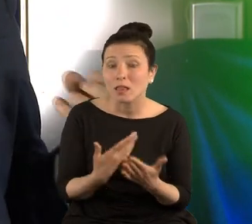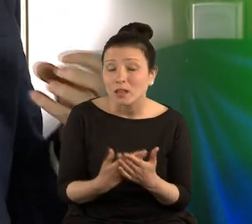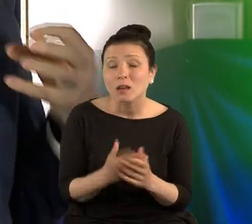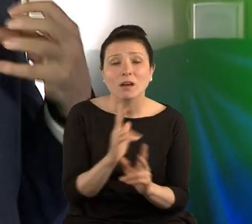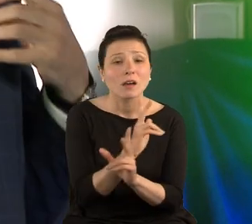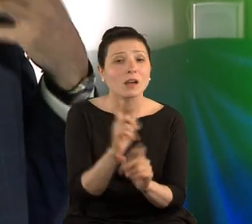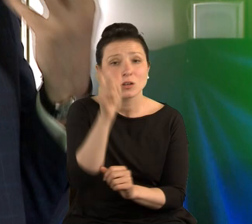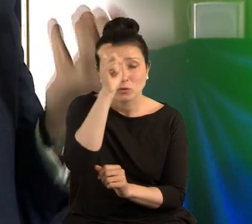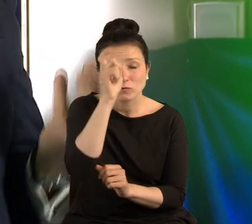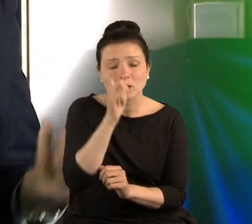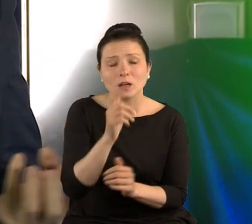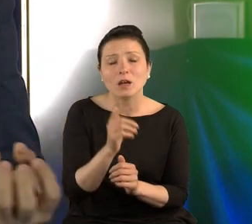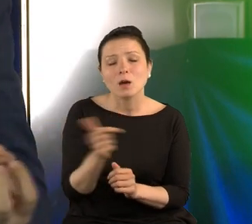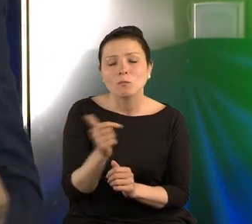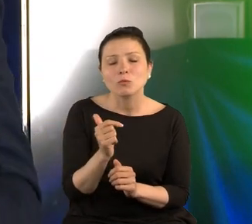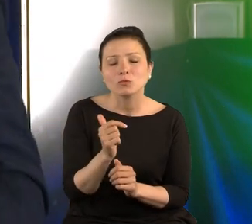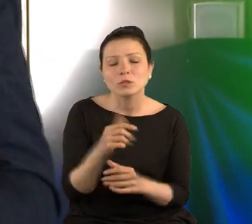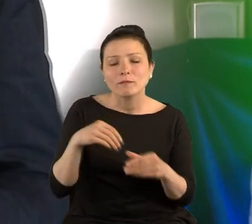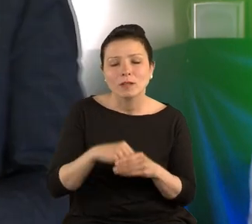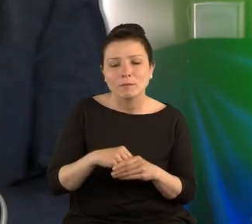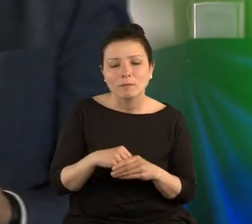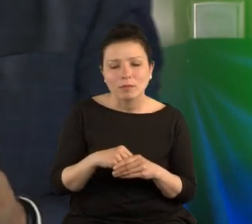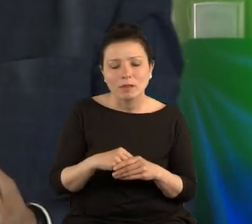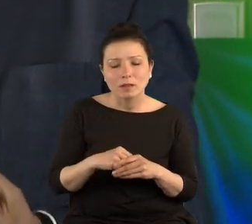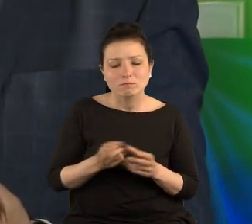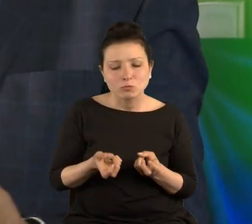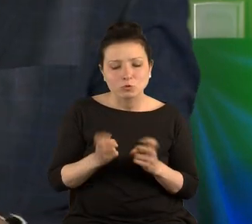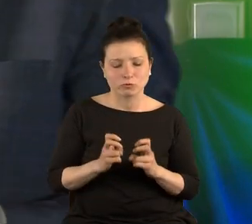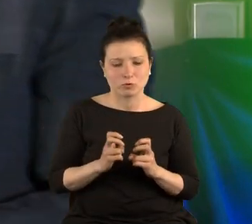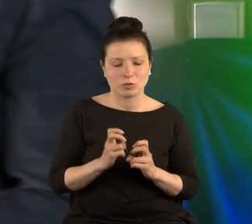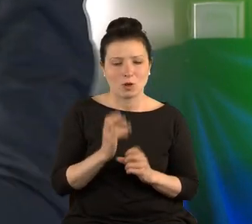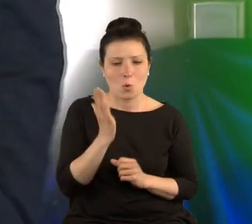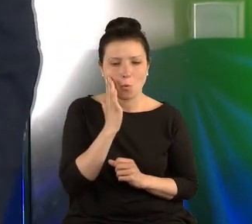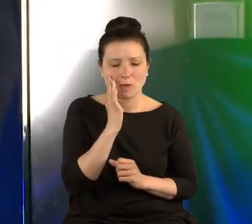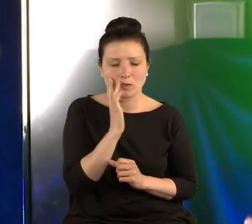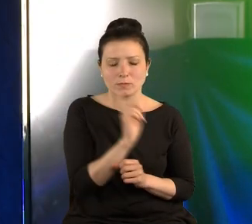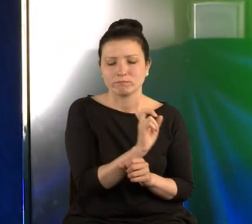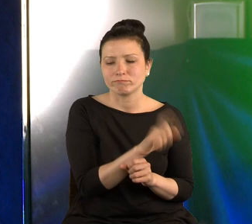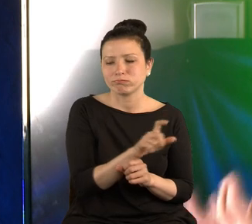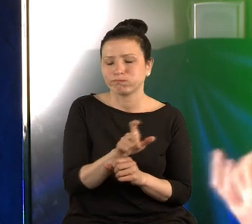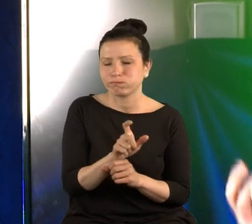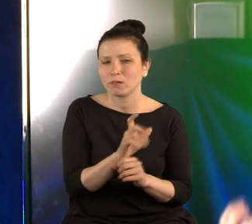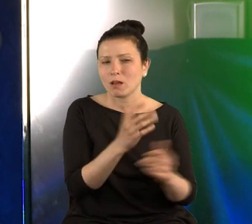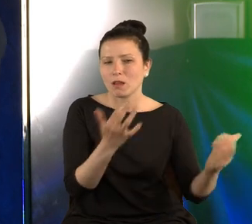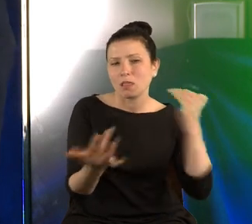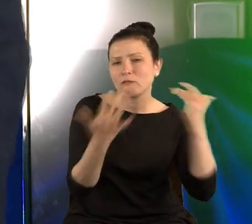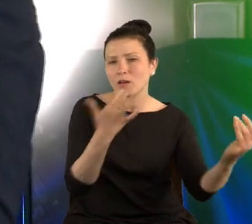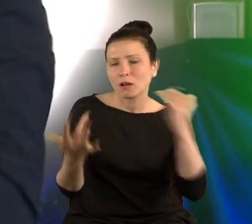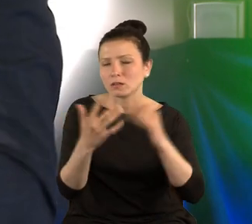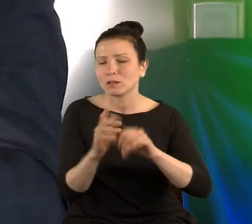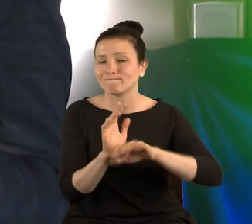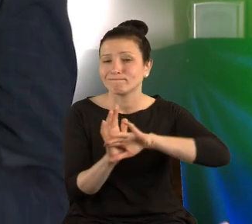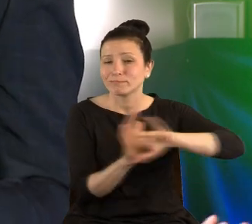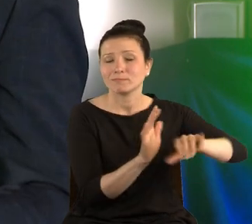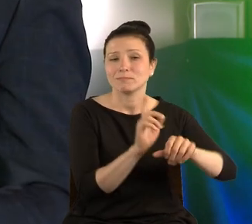wytworzyć w sobie umiejętność ignorowania wystarczającej ilości informacji, żeby